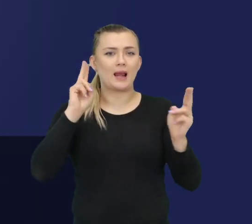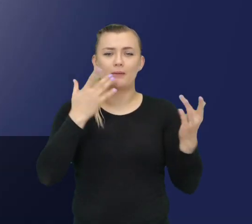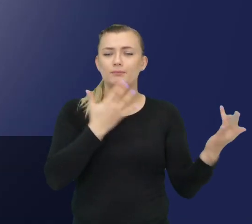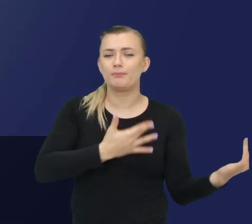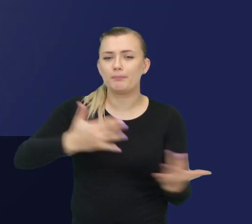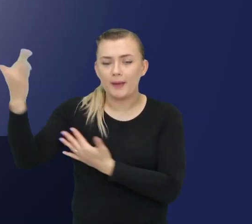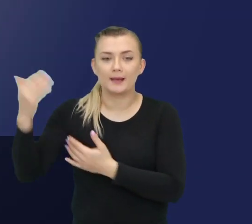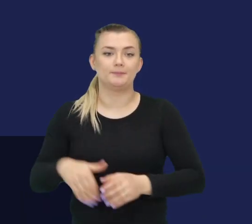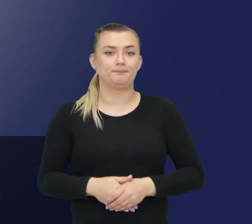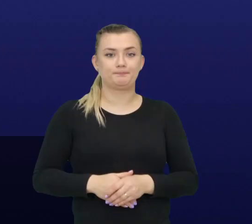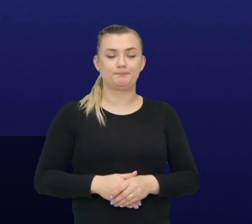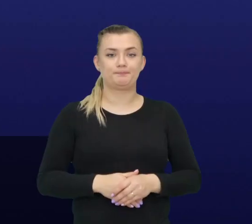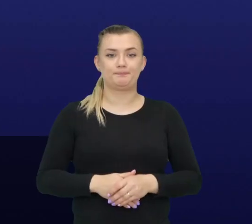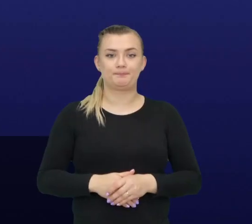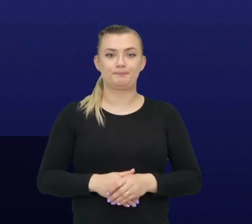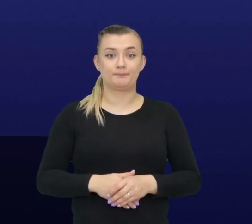przeciwpożarowych.